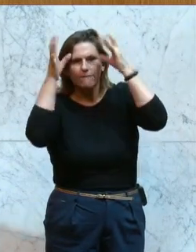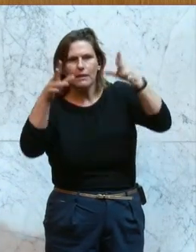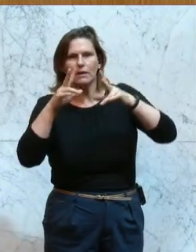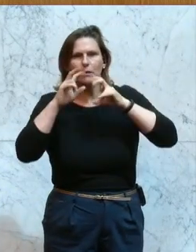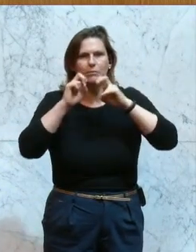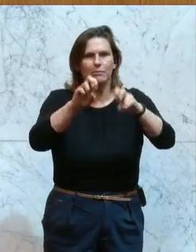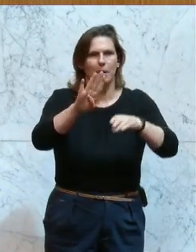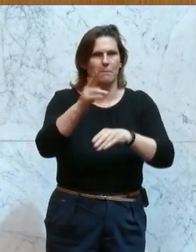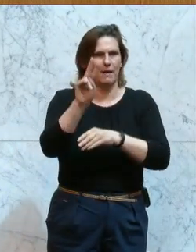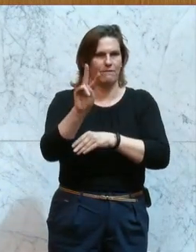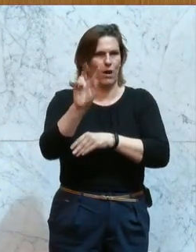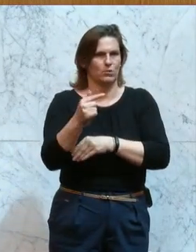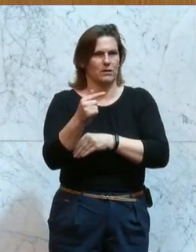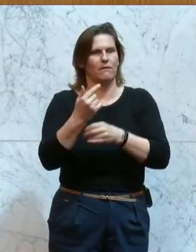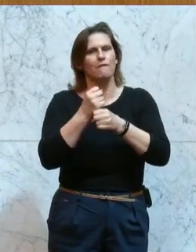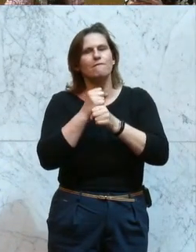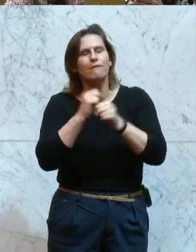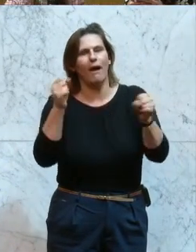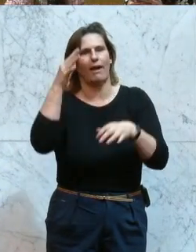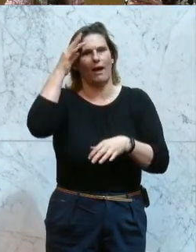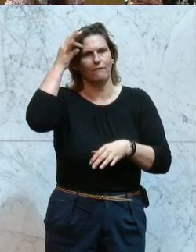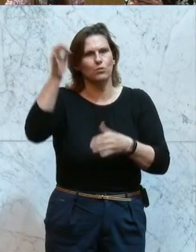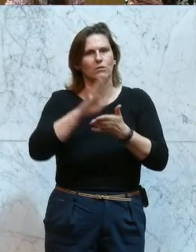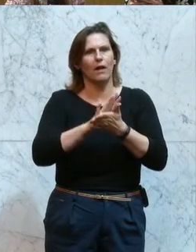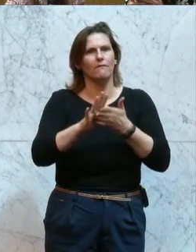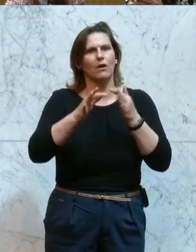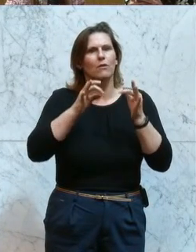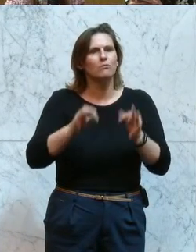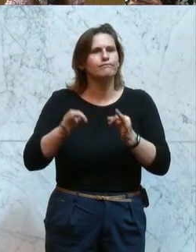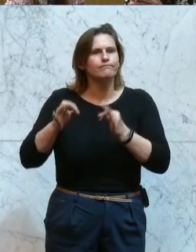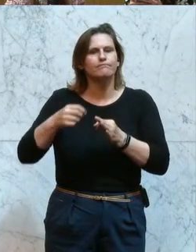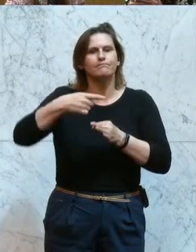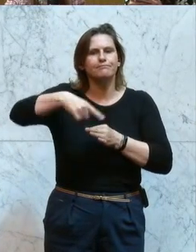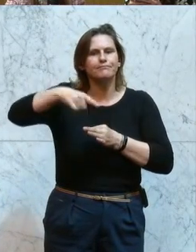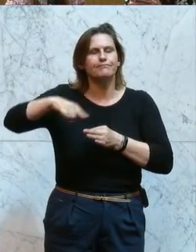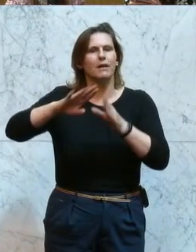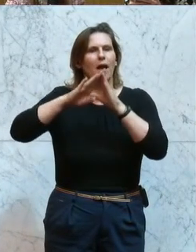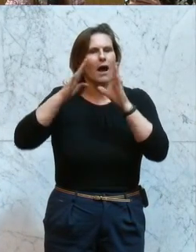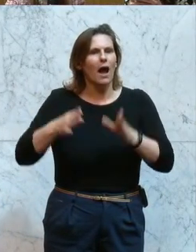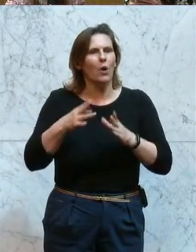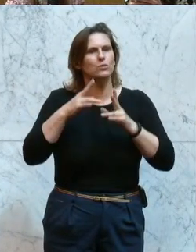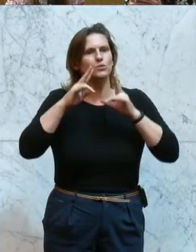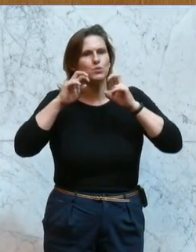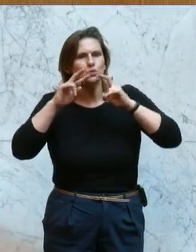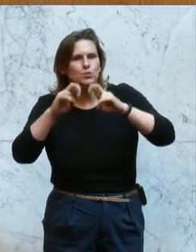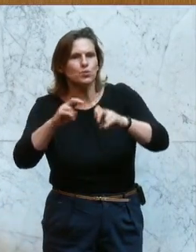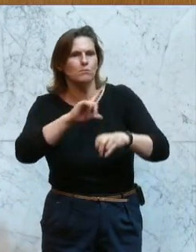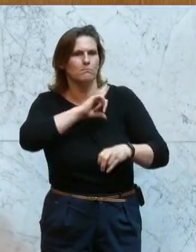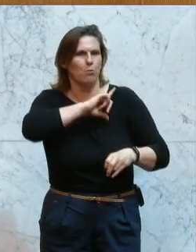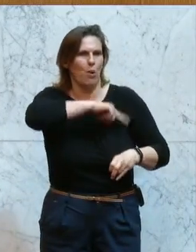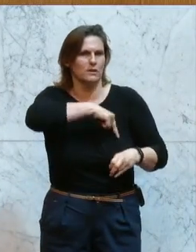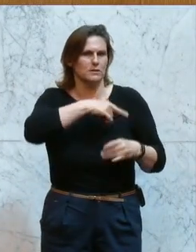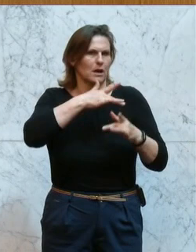war. Es war ganz einfach eine angeordnete Hausdurchsuchung, die von der Polizei, so wie es vorgesehen ist,